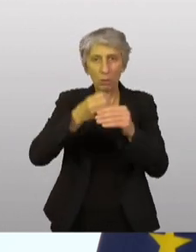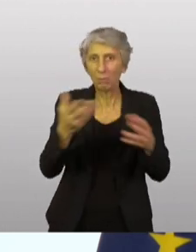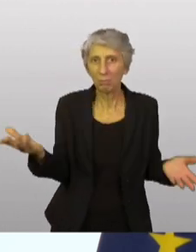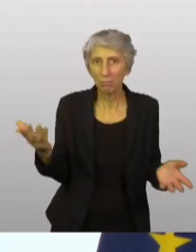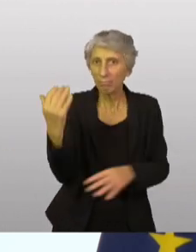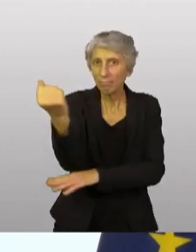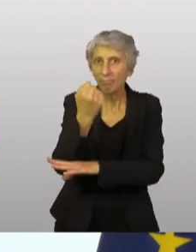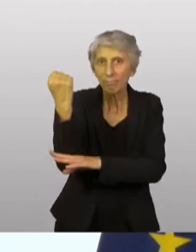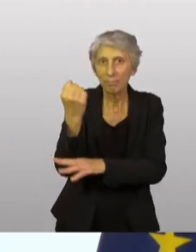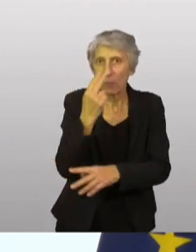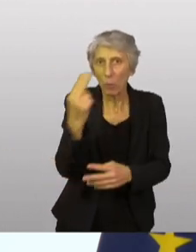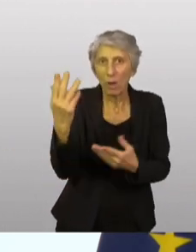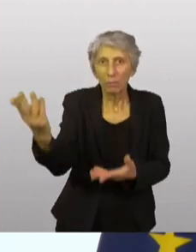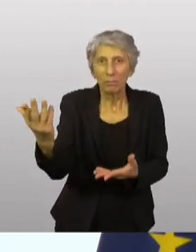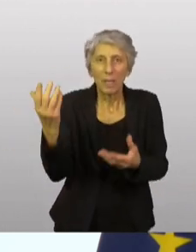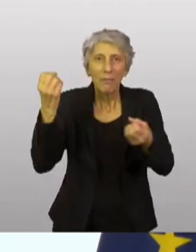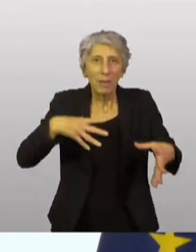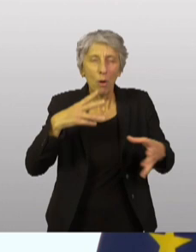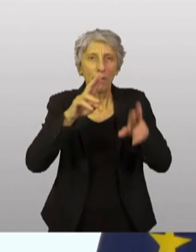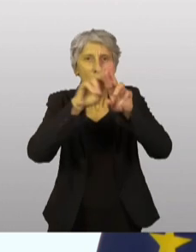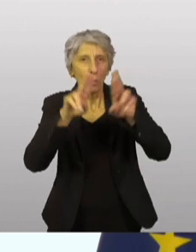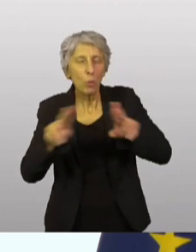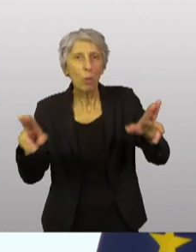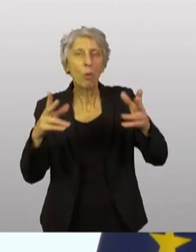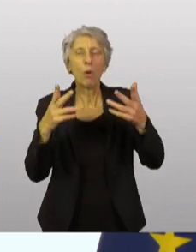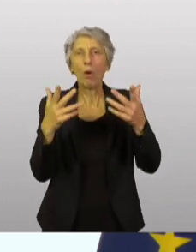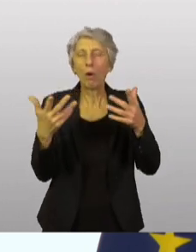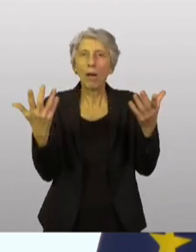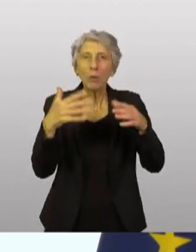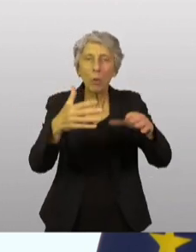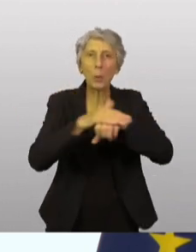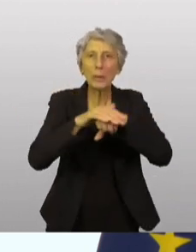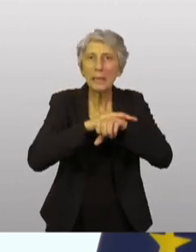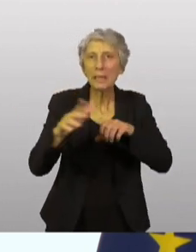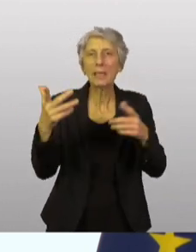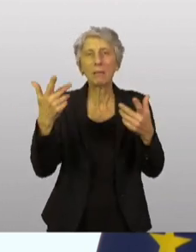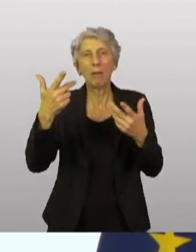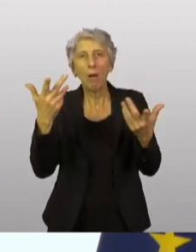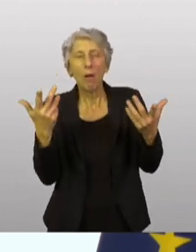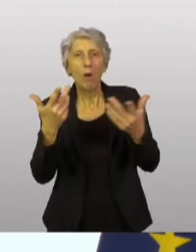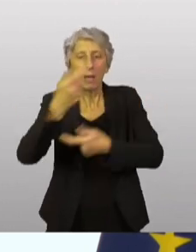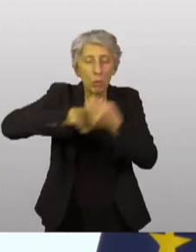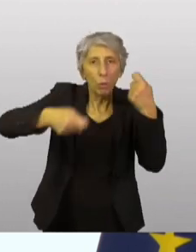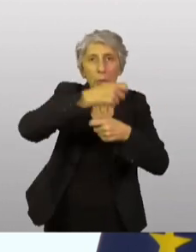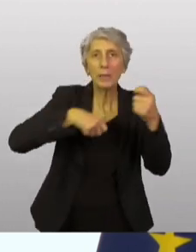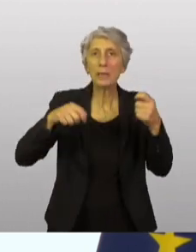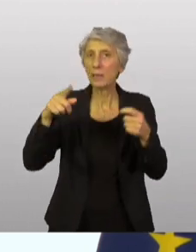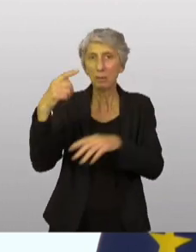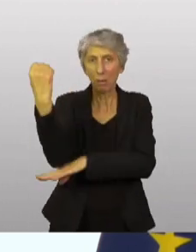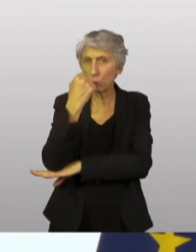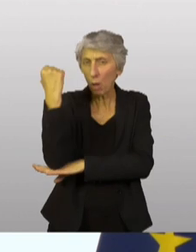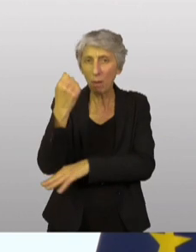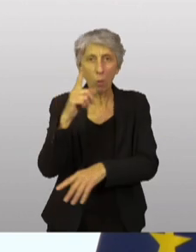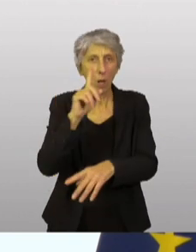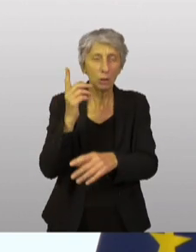internationaux et dans l'agenda politique et aussi économique grâce aux sanctions. Donc,